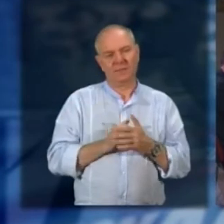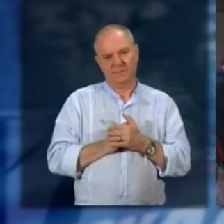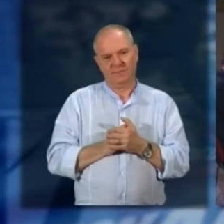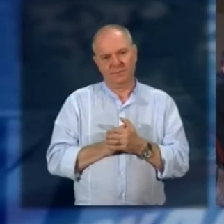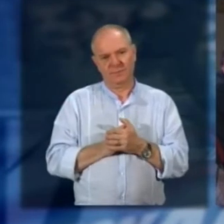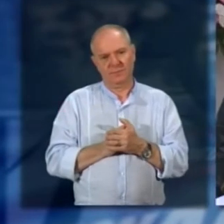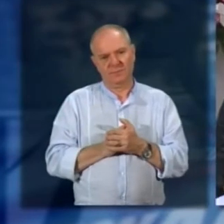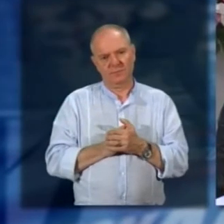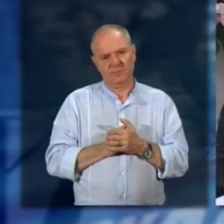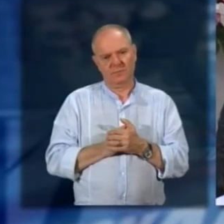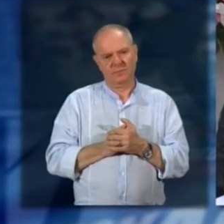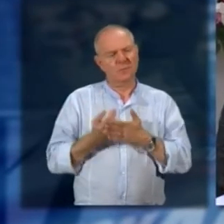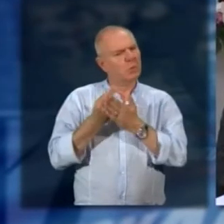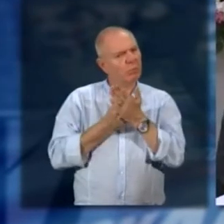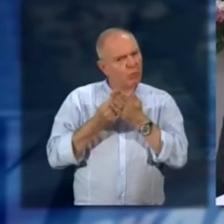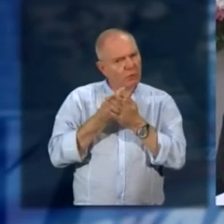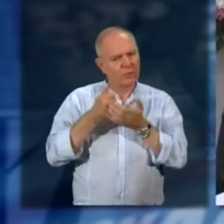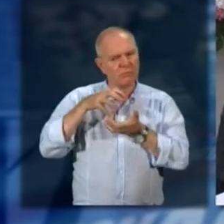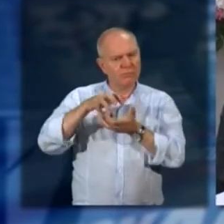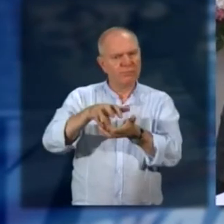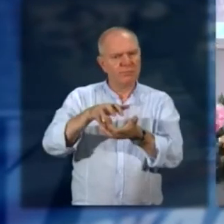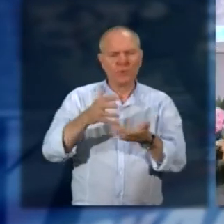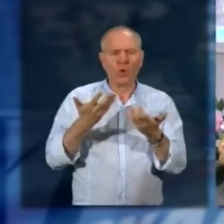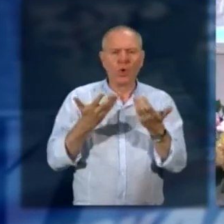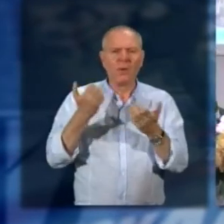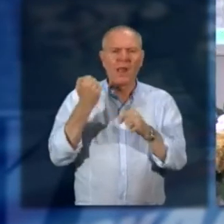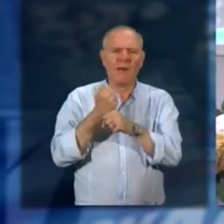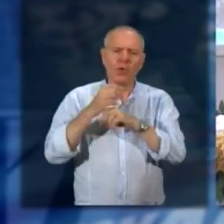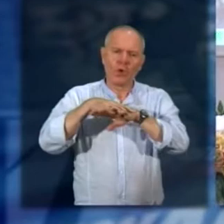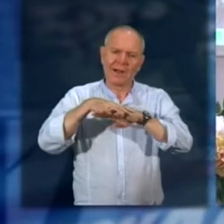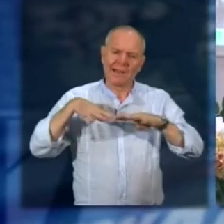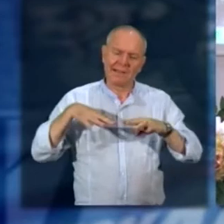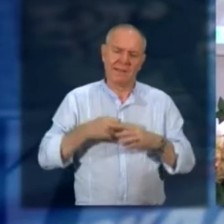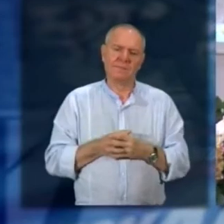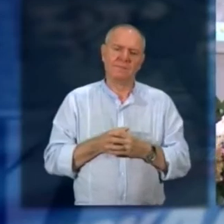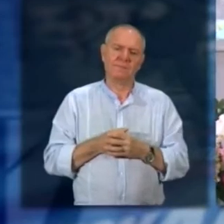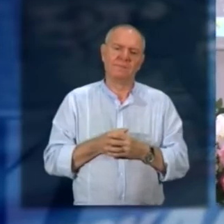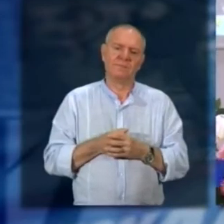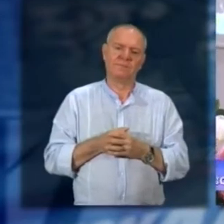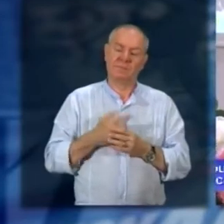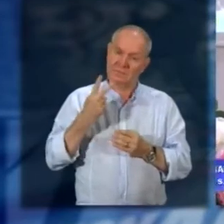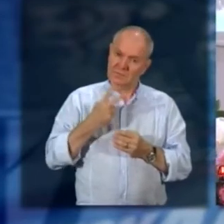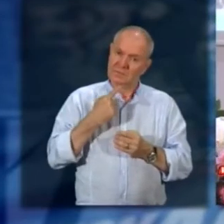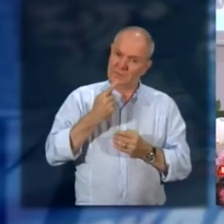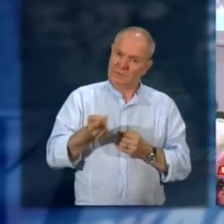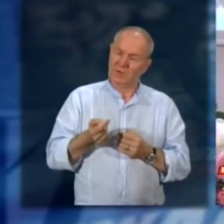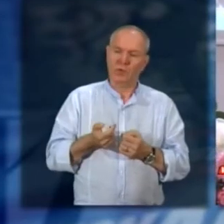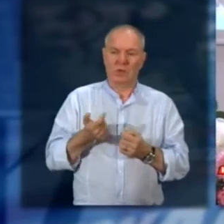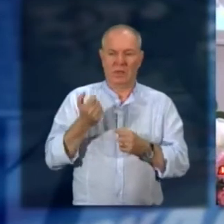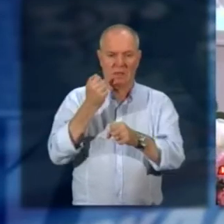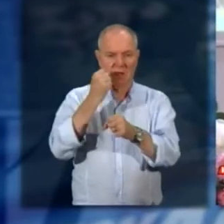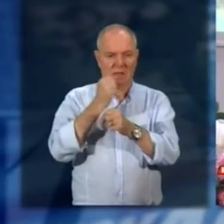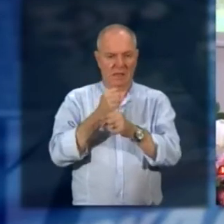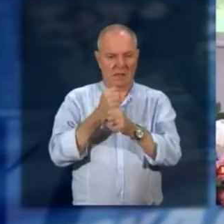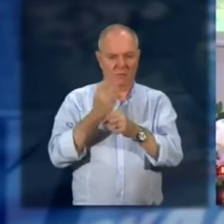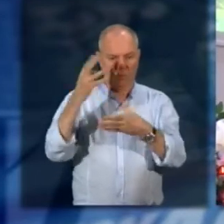finanziamento del progetto è il frutto di un importante lavoro di rete? Assolutamente sì, un lavoro fatto intanto all'interno della comunità